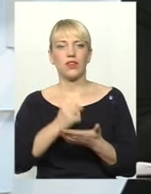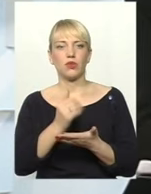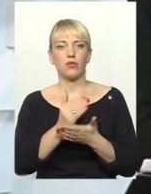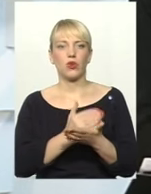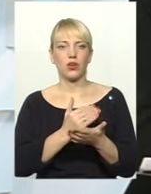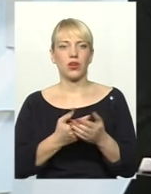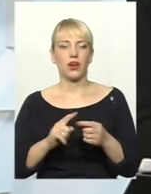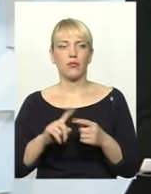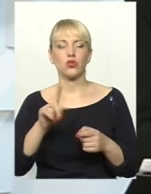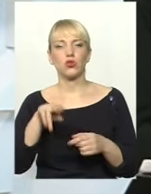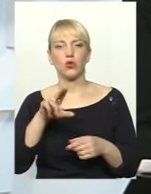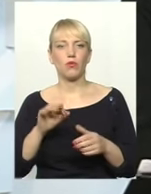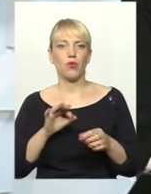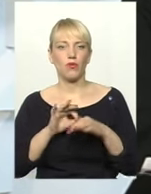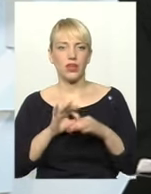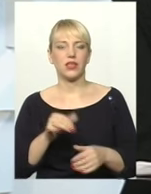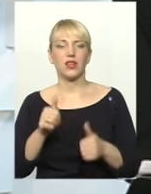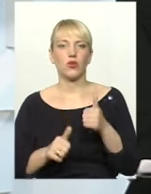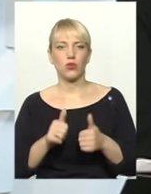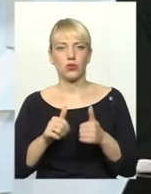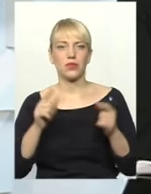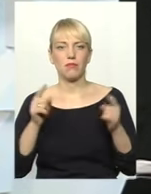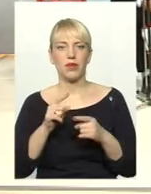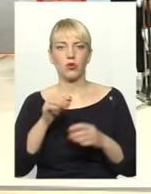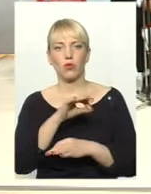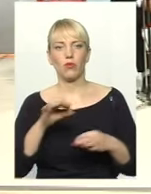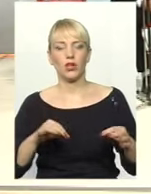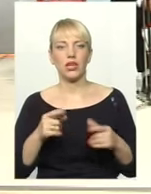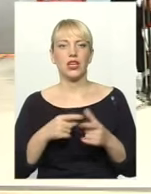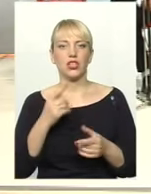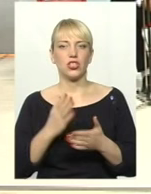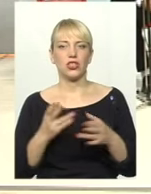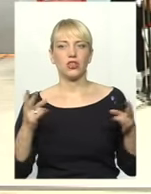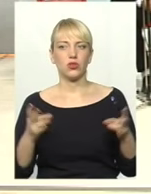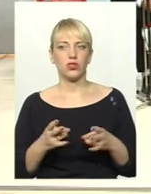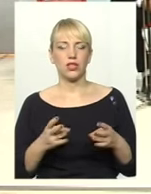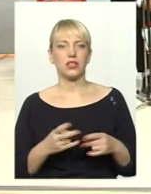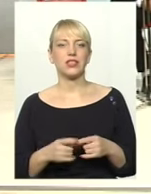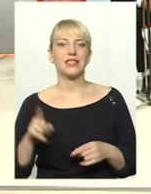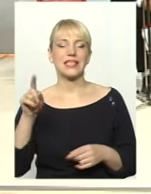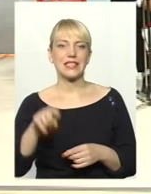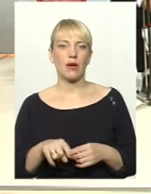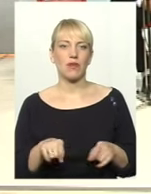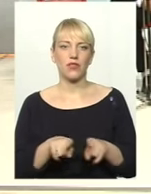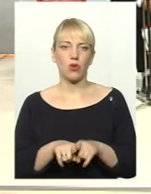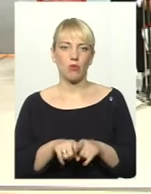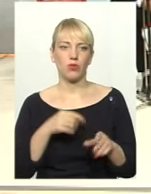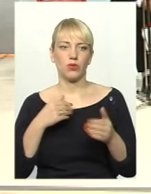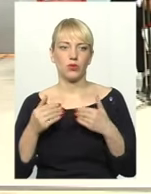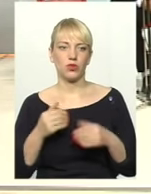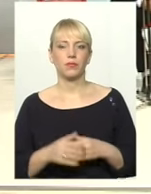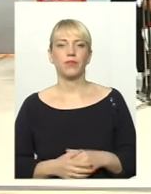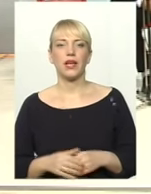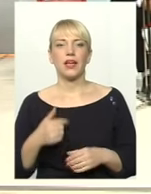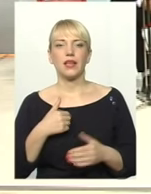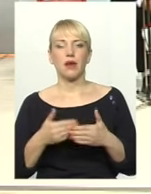мікропроєктів регіонального розвитку Хмельницької області? Чи є доцільність саме в такому підході? Ну я перед